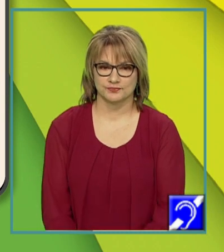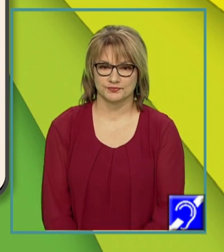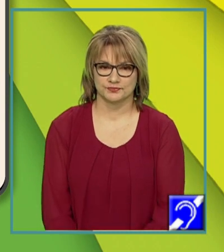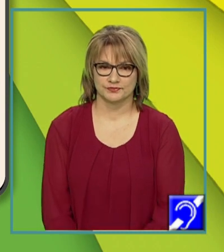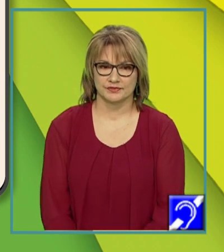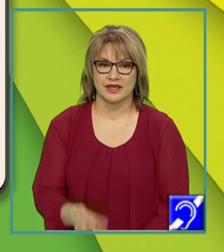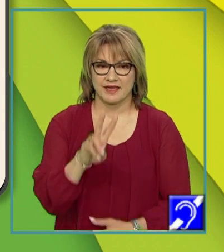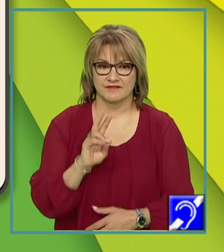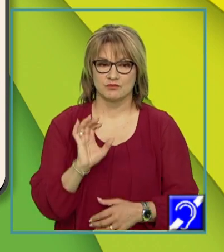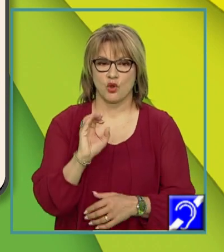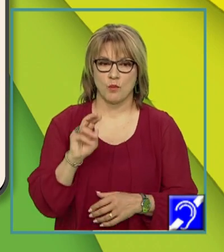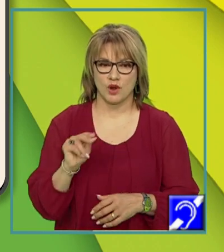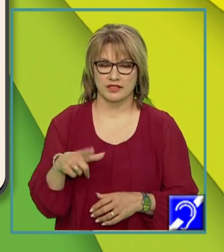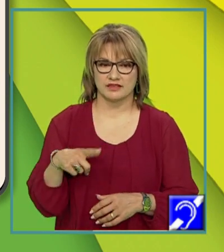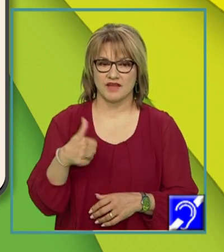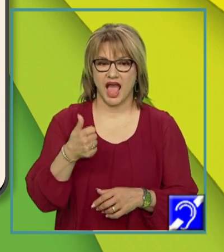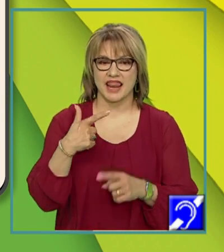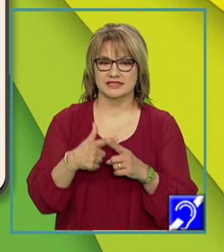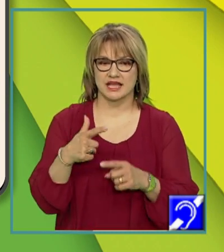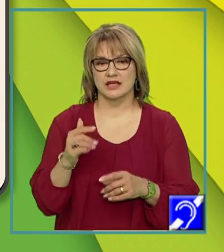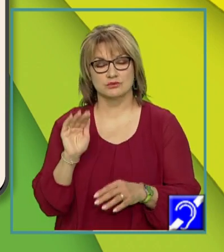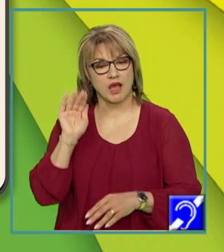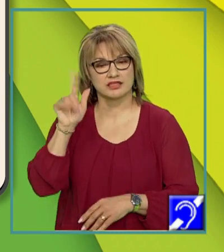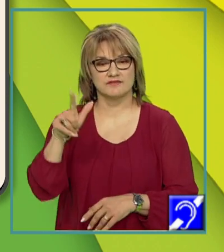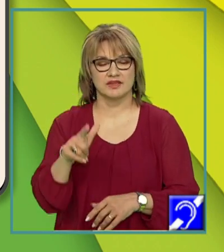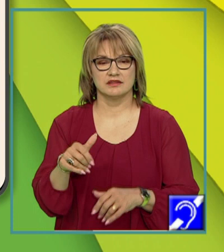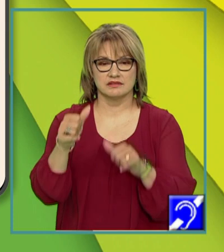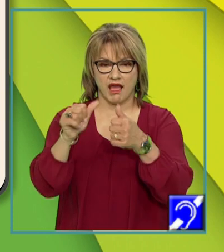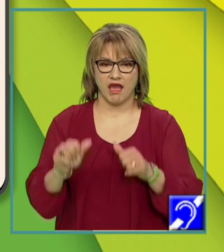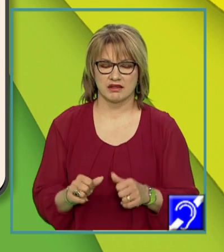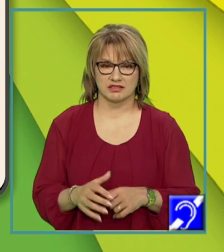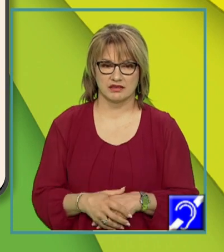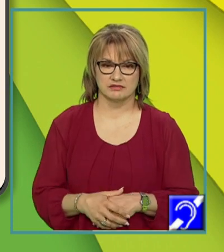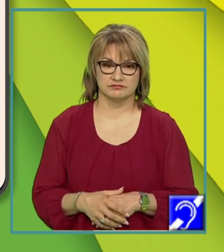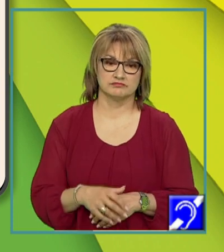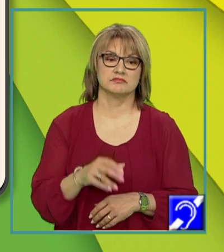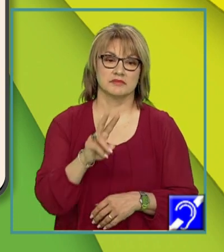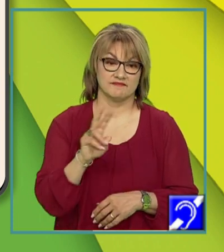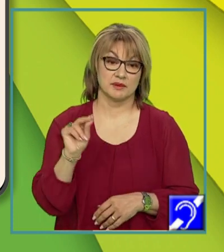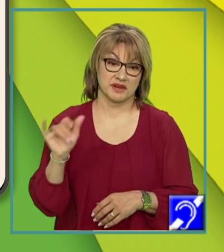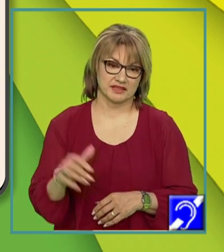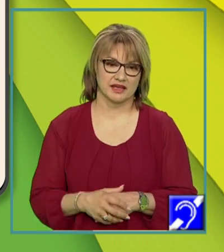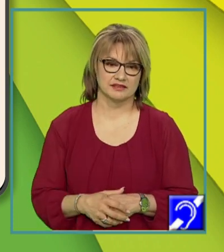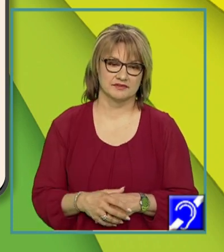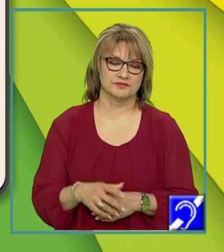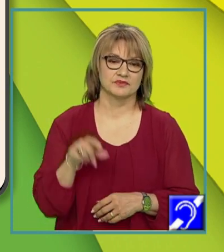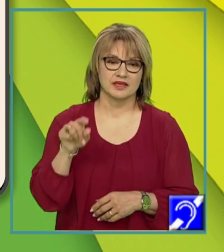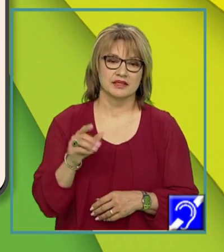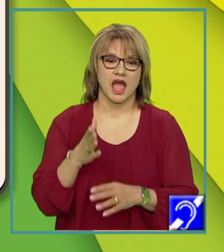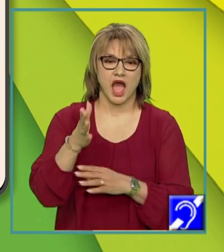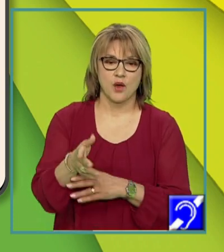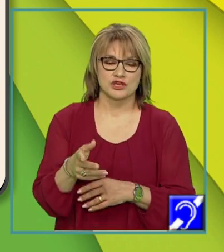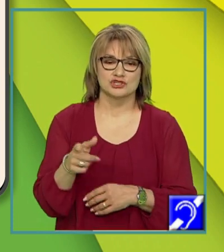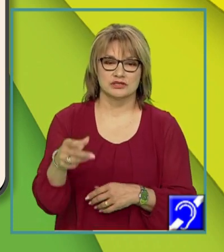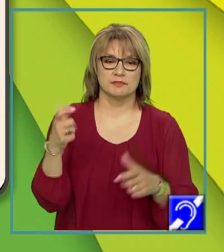Verbul copulativ, Alexandru a devenit arhitect. Verb predicativ, ele au ieșit în parc și verb copulativ,